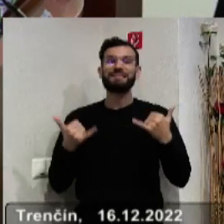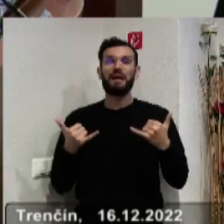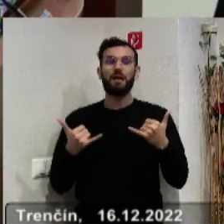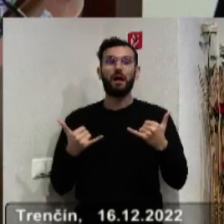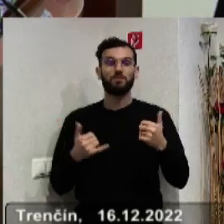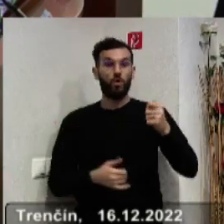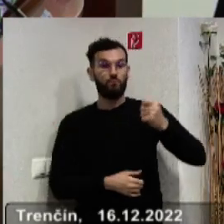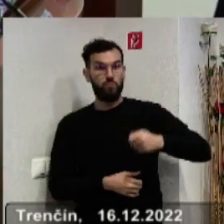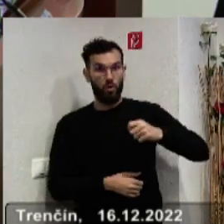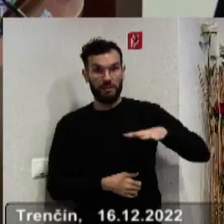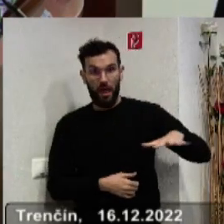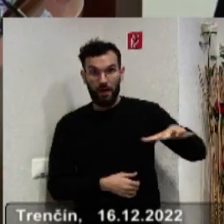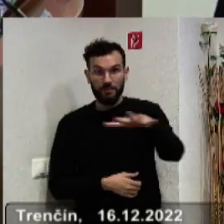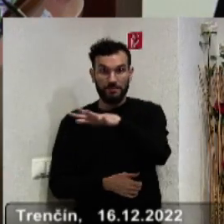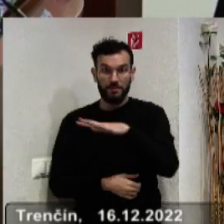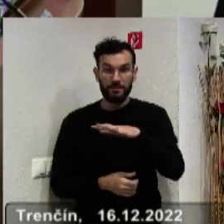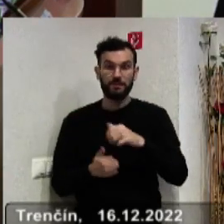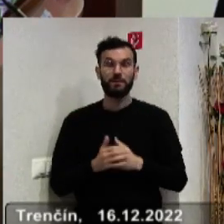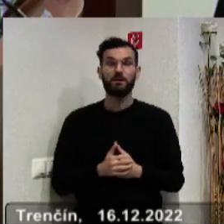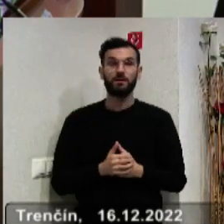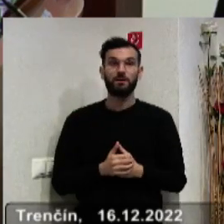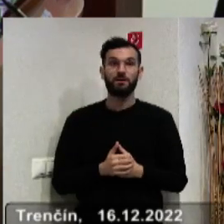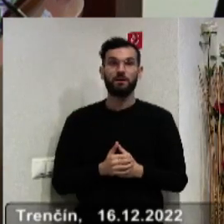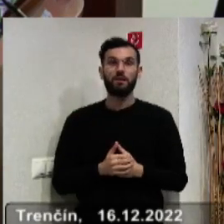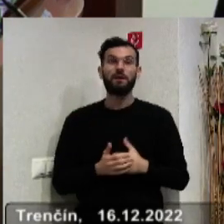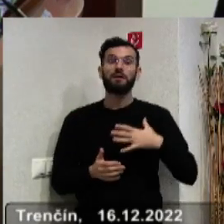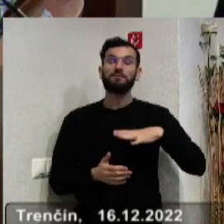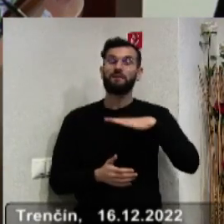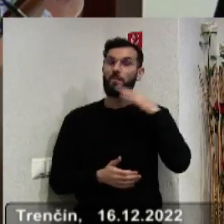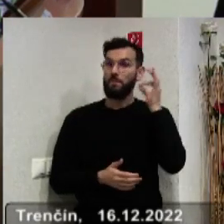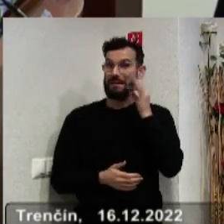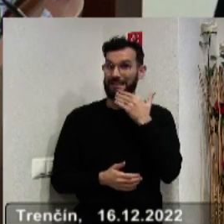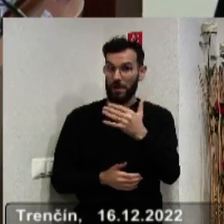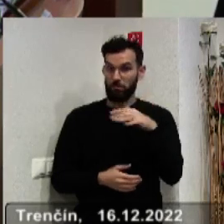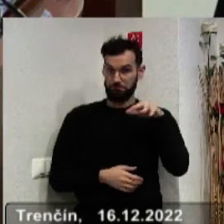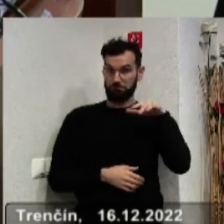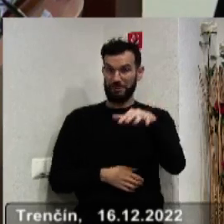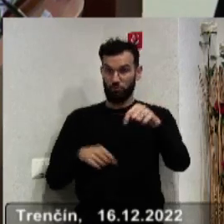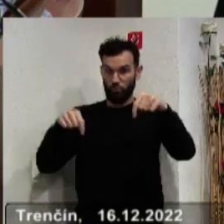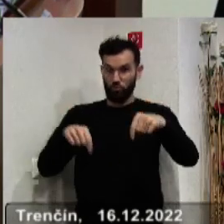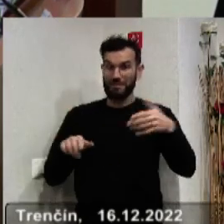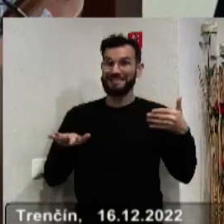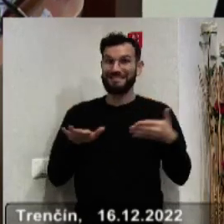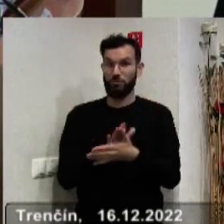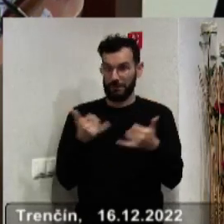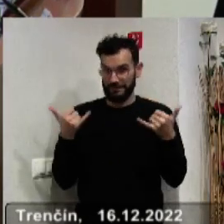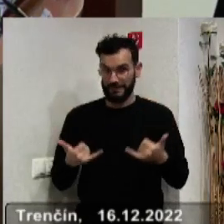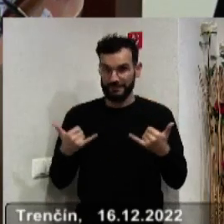dovolte mi, vážené panie poslankyne, paní poslanci, pán rade poďakovať za účasť na dnešnom zastupiteľstve.